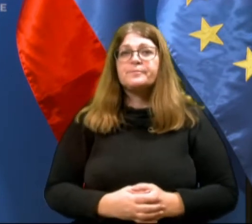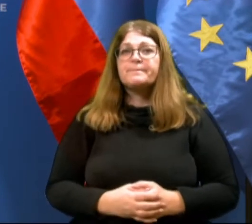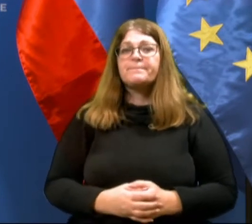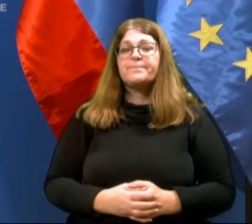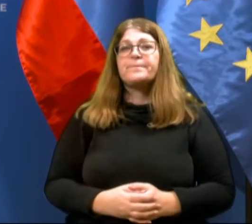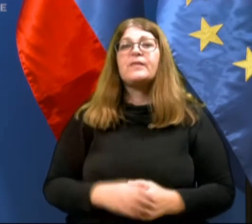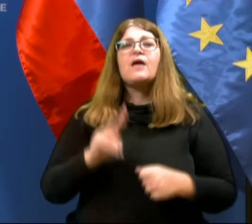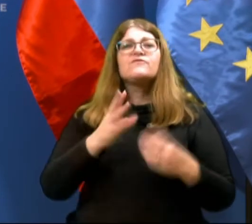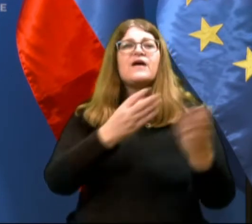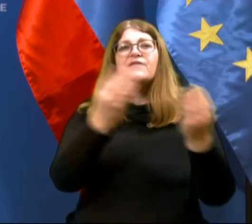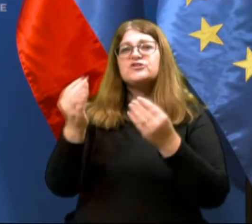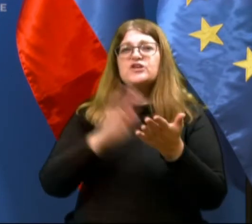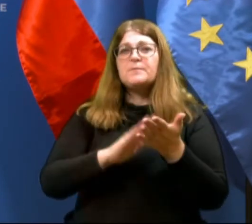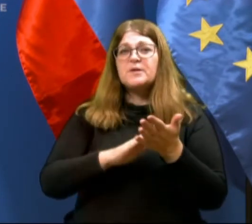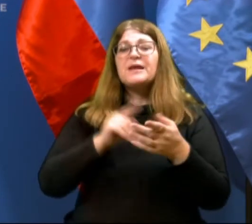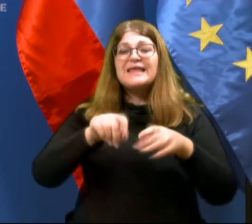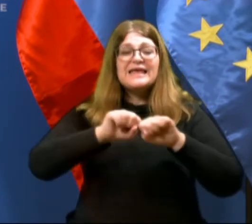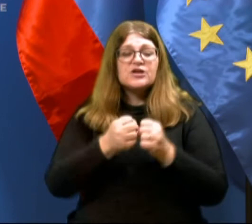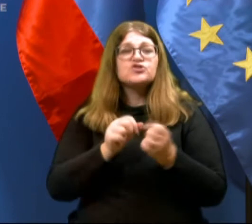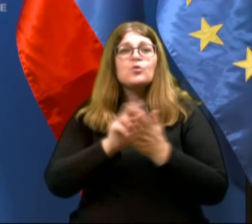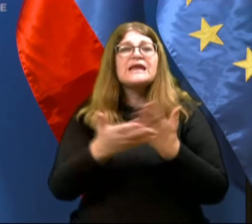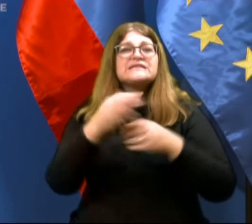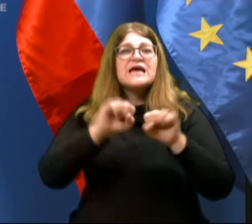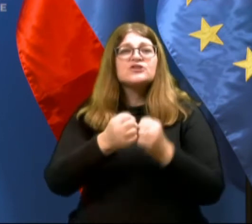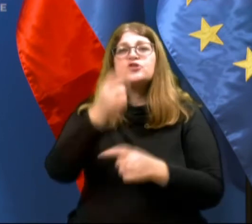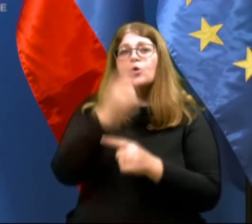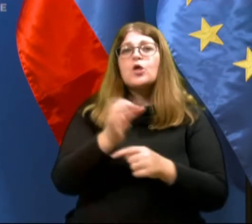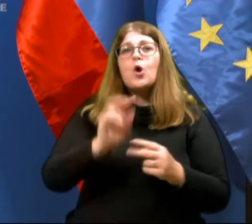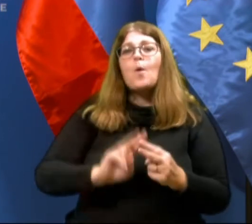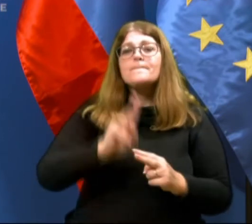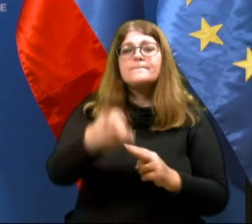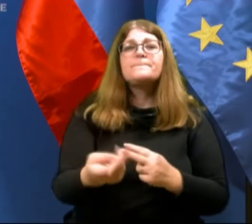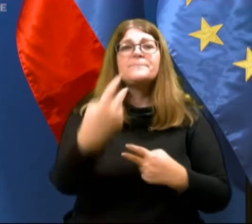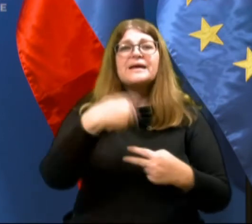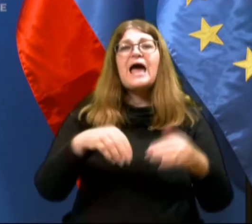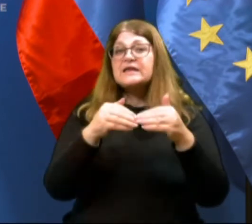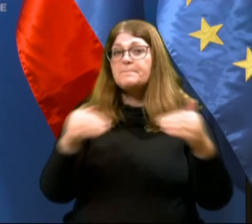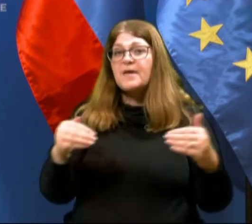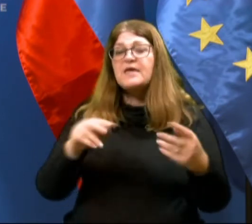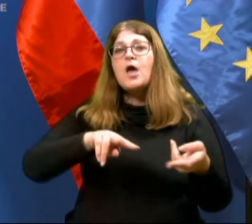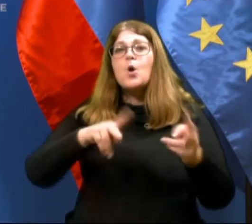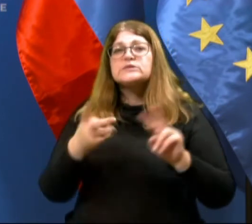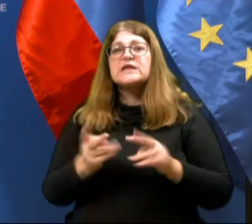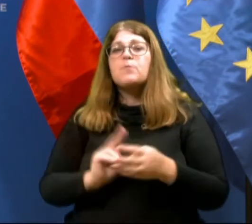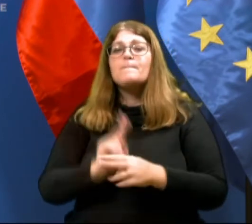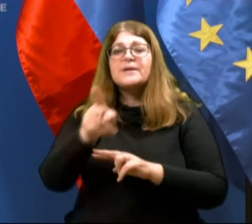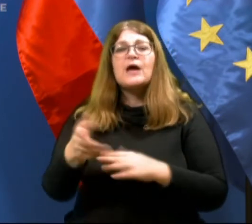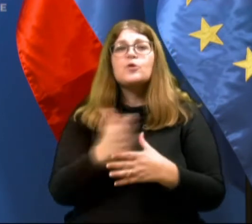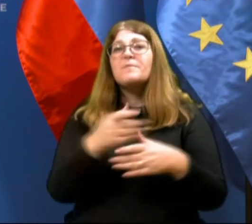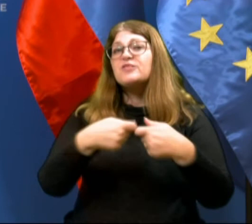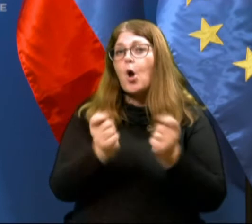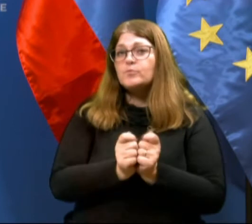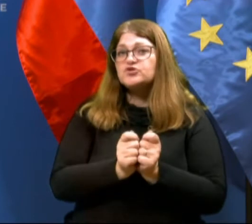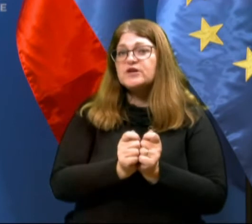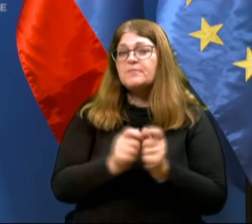V večini primerov opisanih kršitev gre seveda za kršitve odloka v prehajanju meje oziroma prehajanju med občanjami,